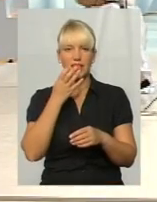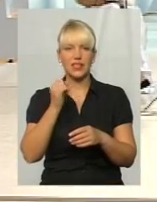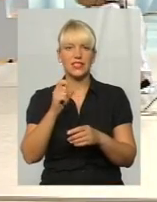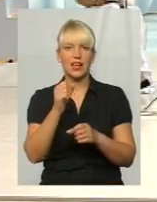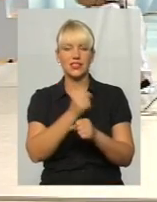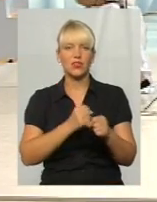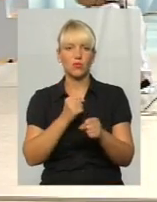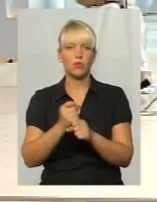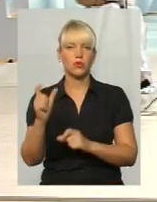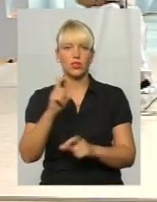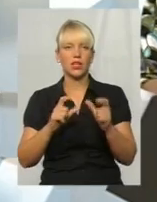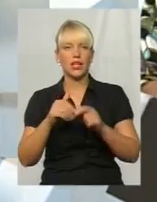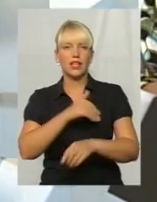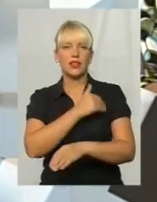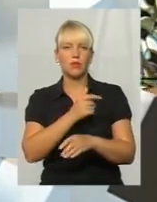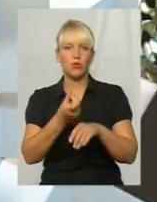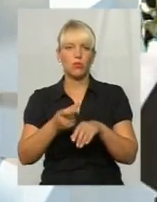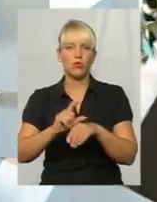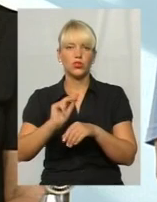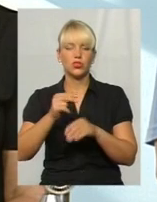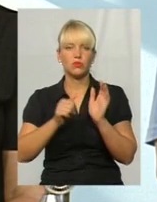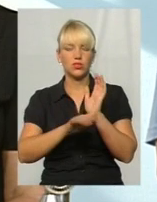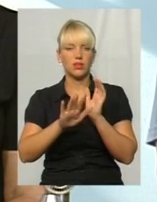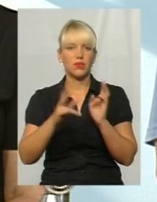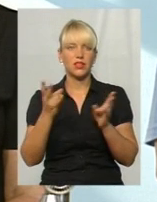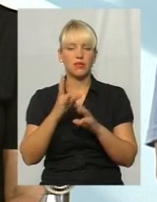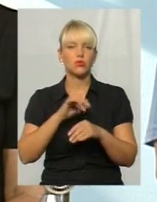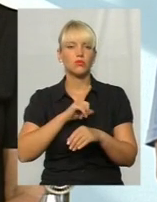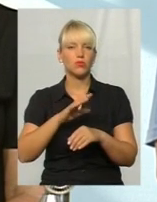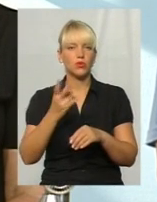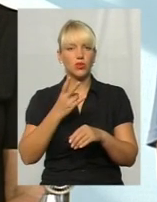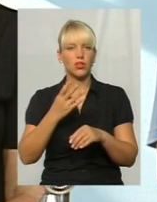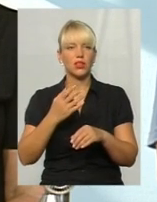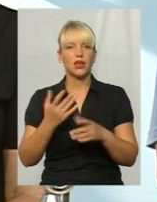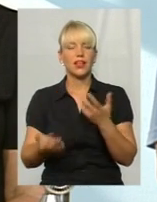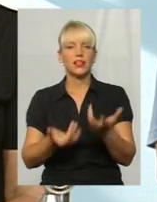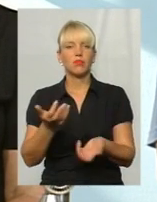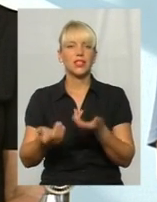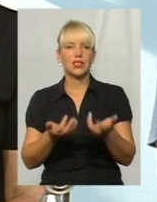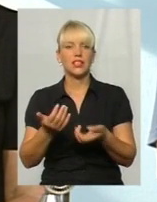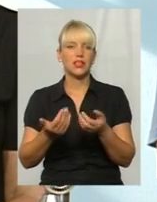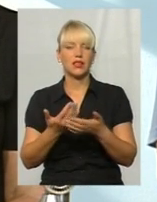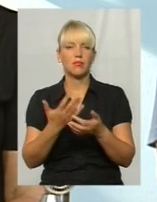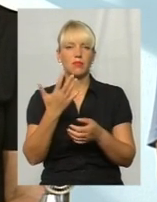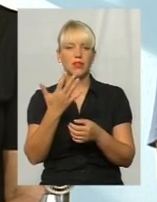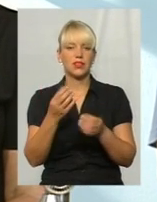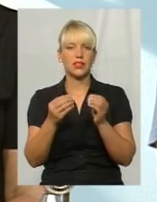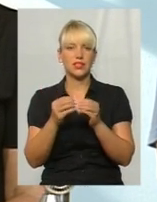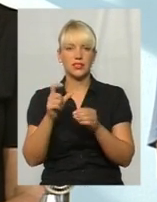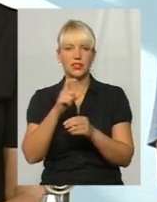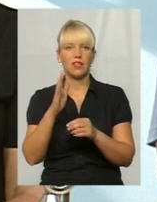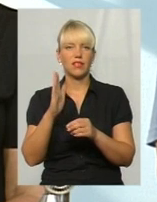температура більше 65-ти його буває? Ні, треба, щоб було достатньо кипятіння, не менше, ніж 10 хвилин, тільки